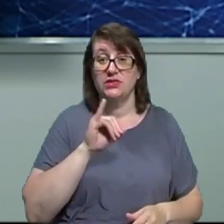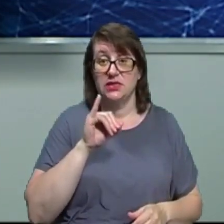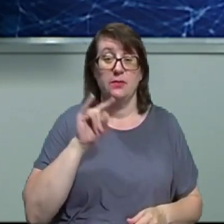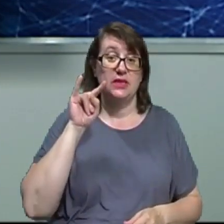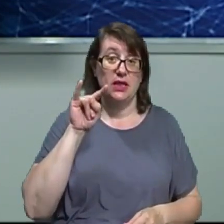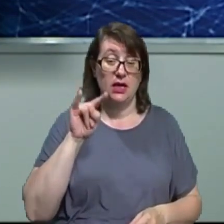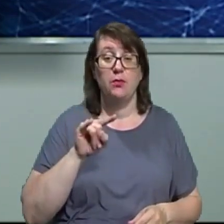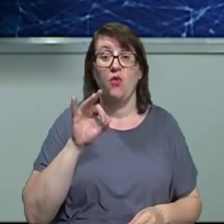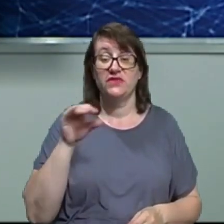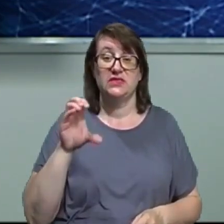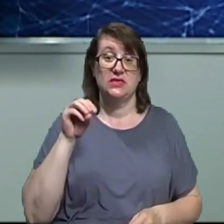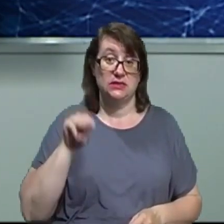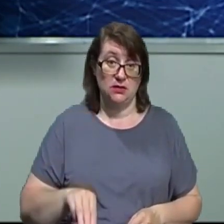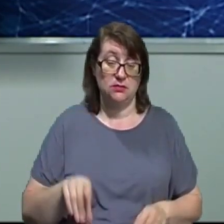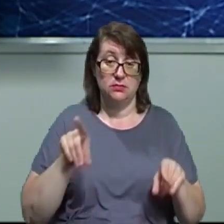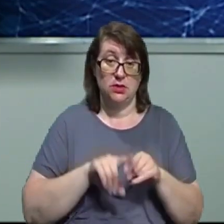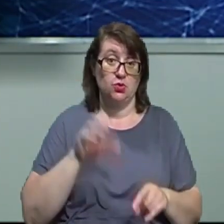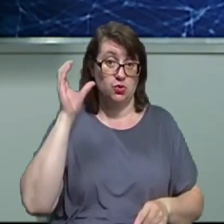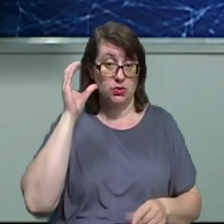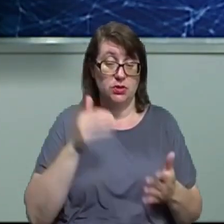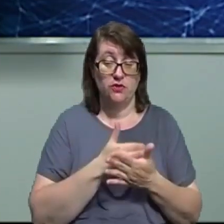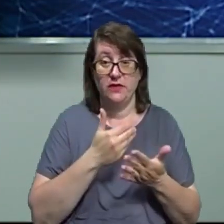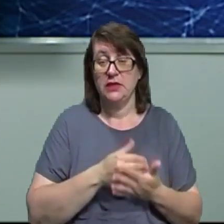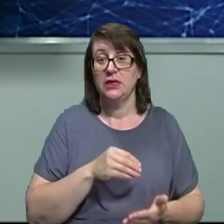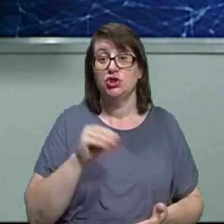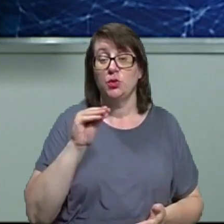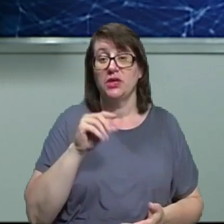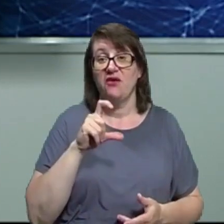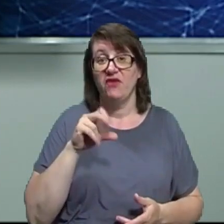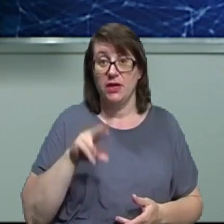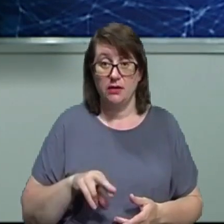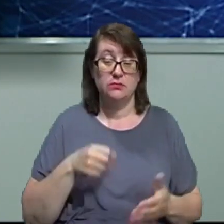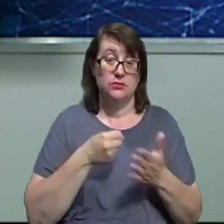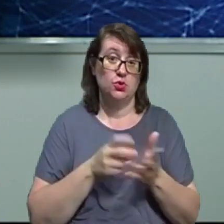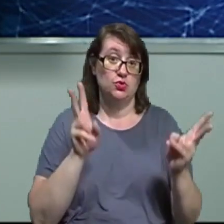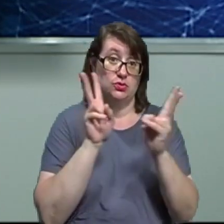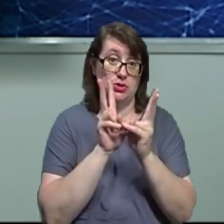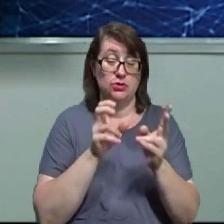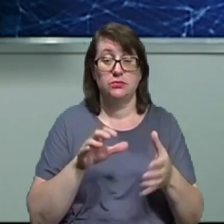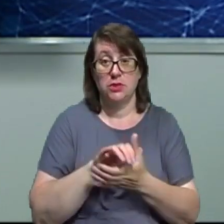офіційному сайті. А також слухайте новини на радіо «Житомирська хвиля». До зустрічі на Суспільному.